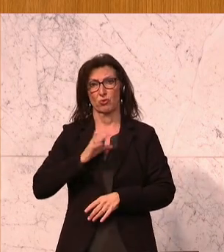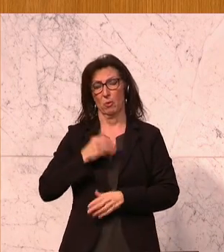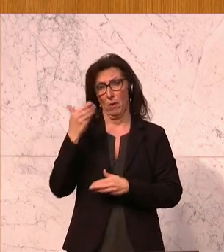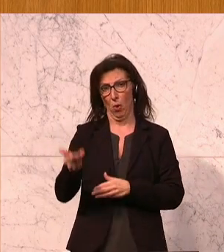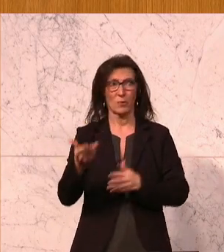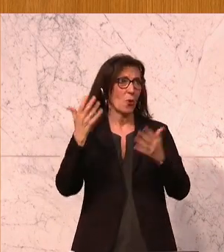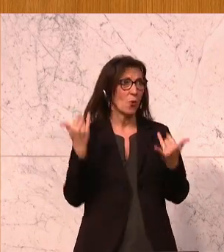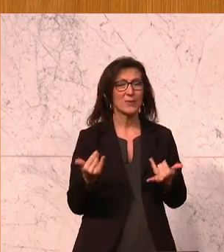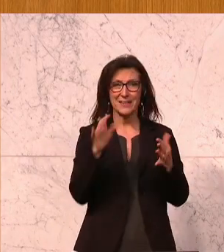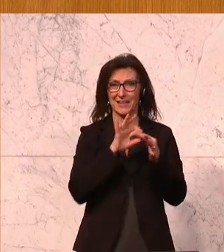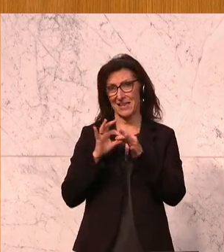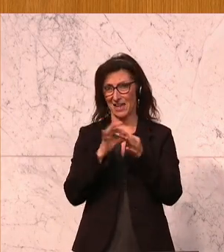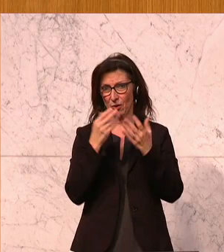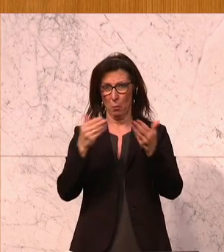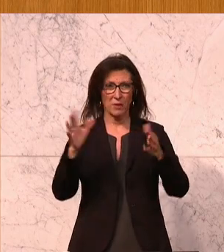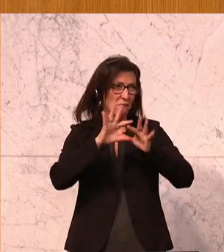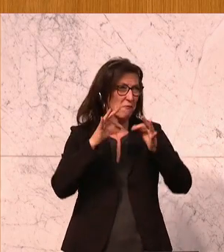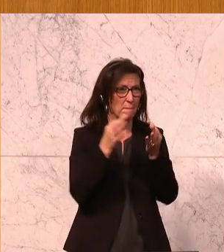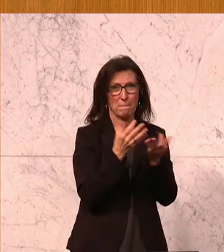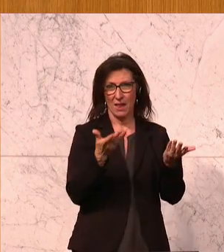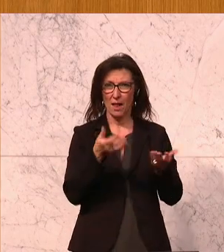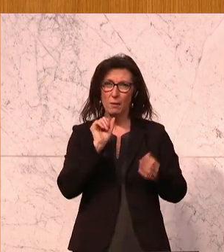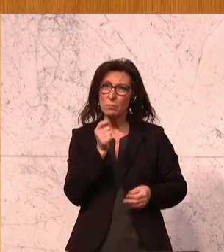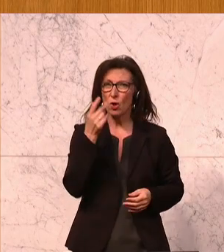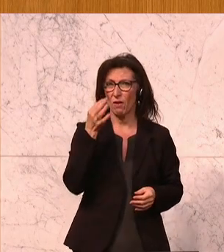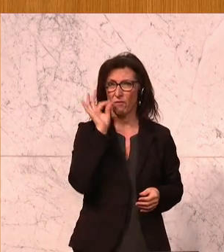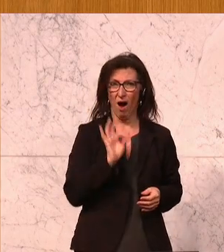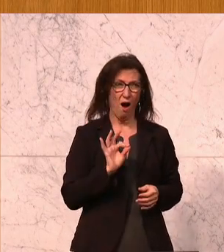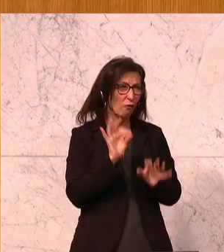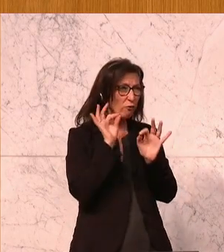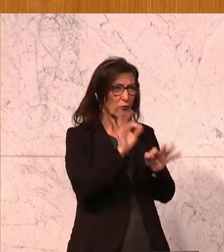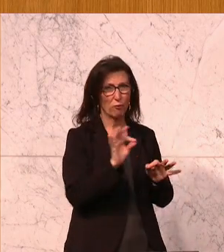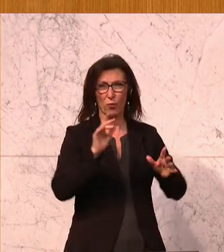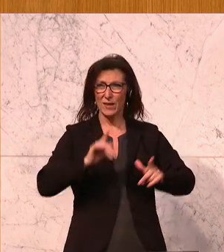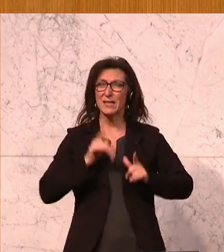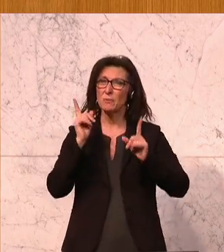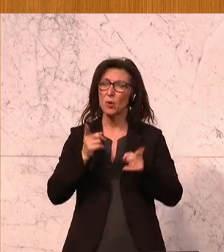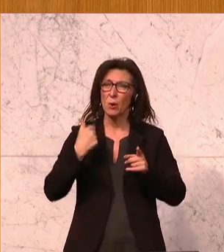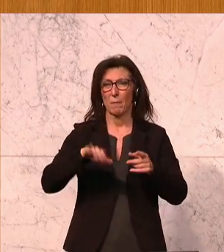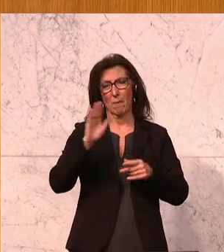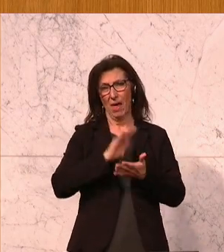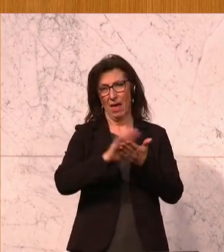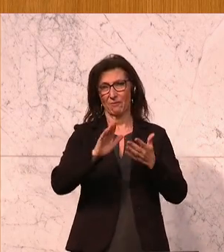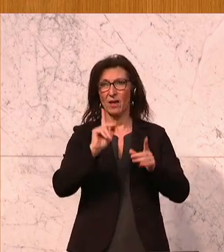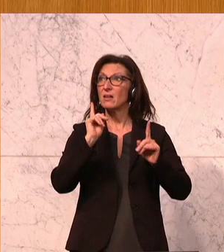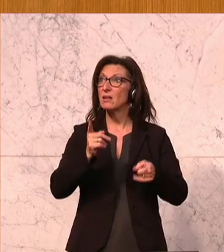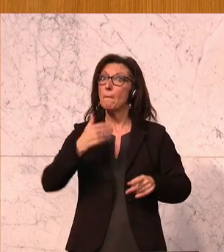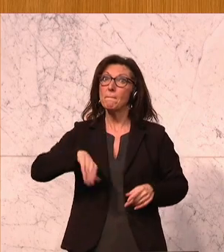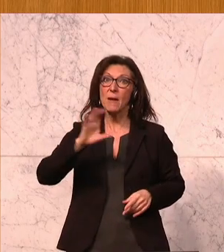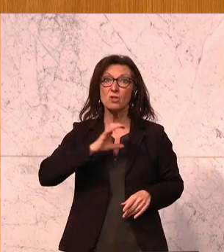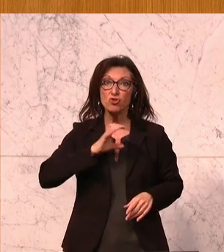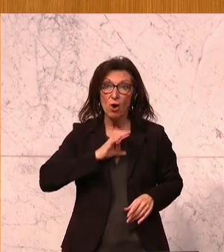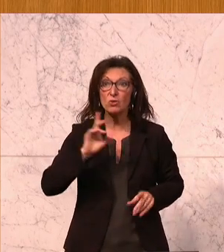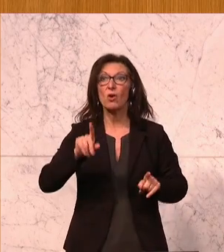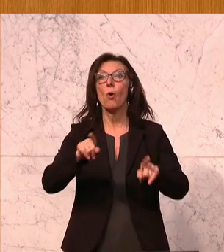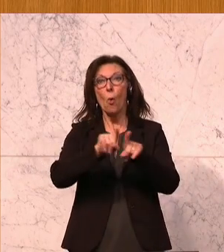einer modernen Gesellschaft den Familien, insbesondere Frauen, das Leben zu erleichtern. Das schafft Chancen und natürlich auch eine bessere Integration.